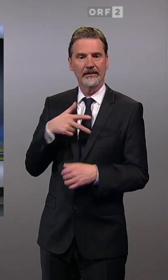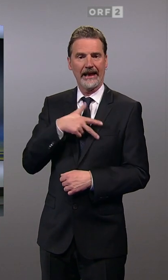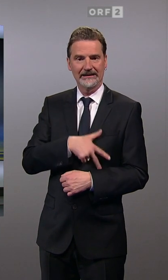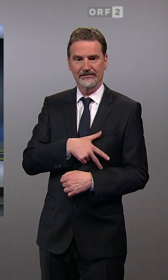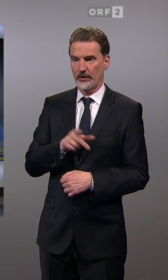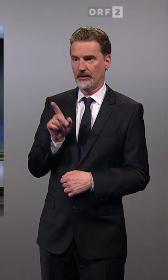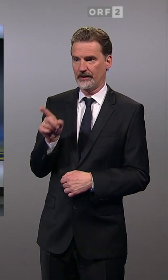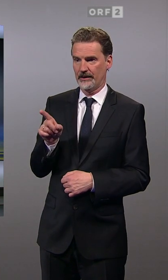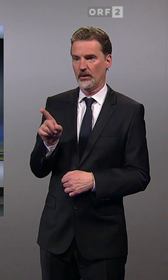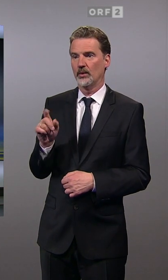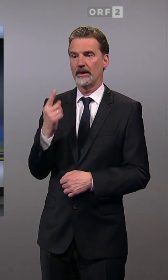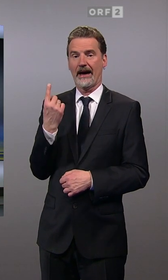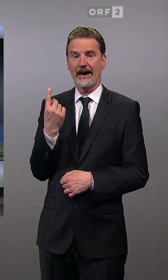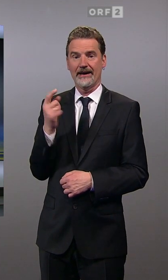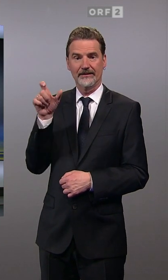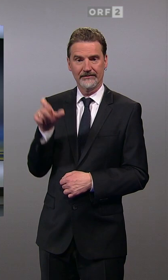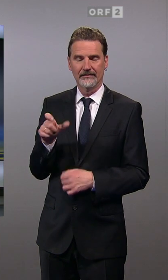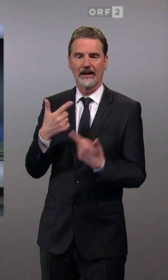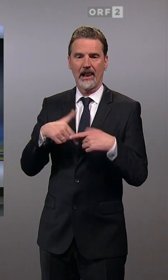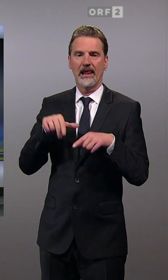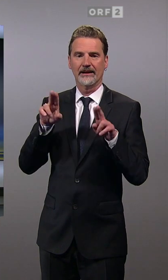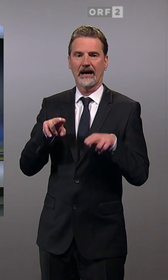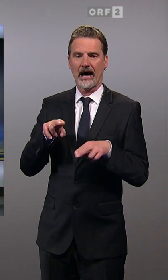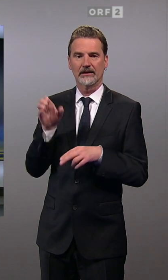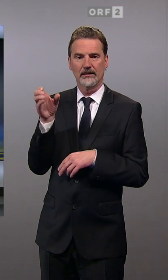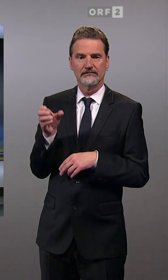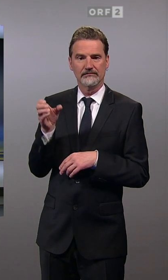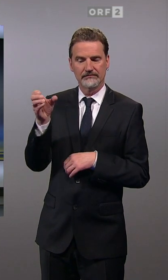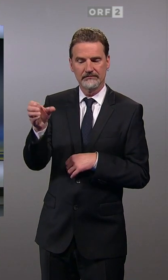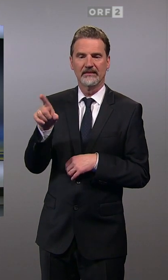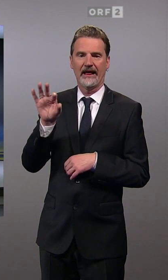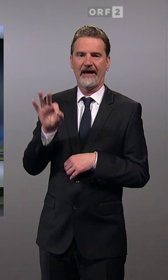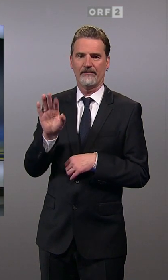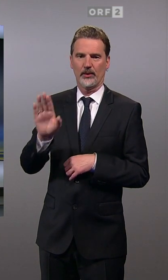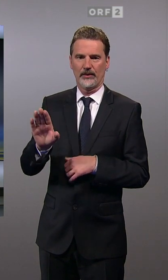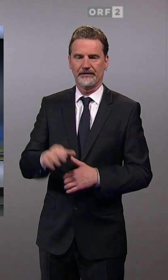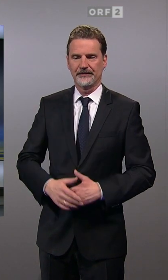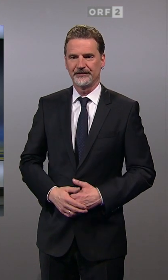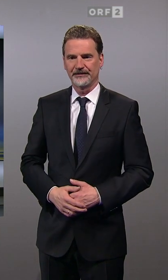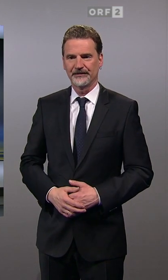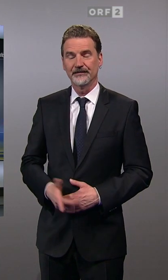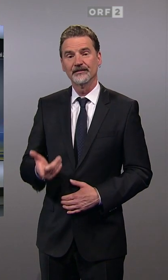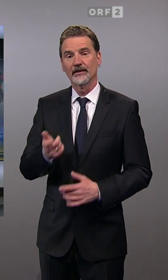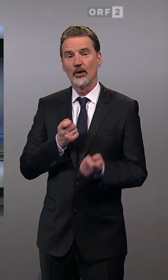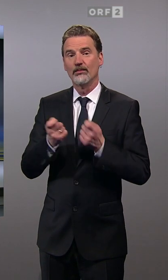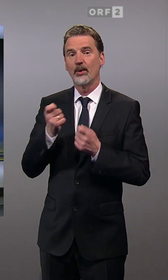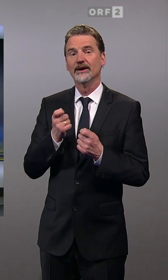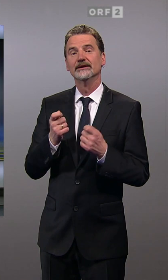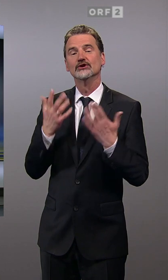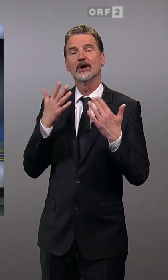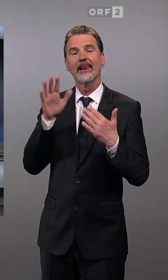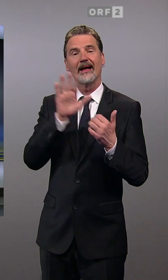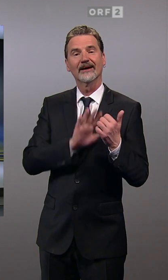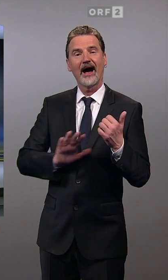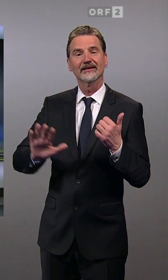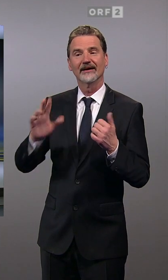SPÖ und ein Landesratsposten wird von der Freiheitlichen Partei besetzt. Die politische Landkarte in Niederösterreich sieht